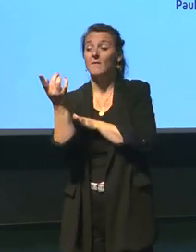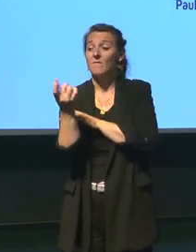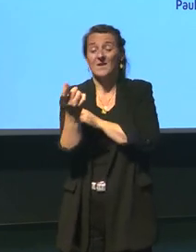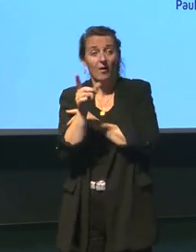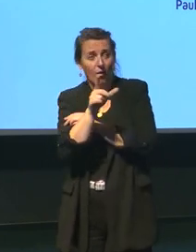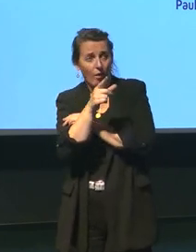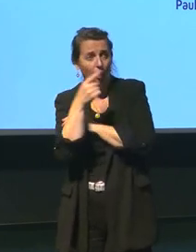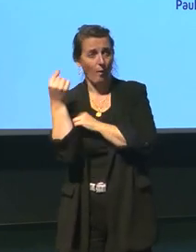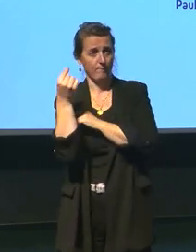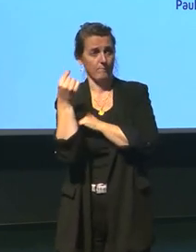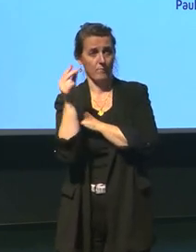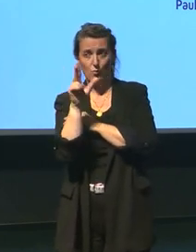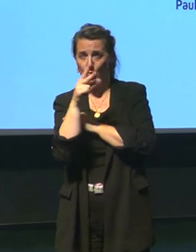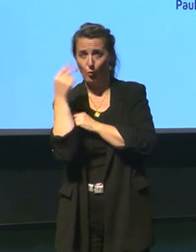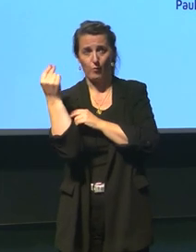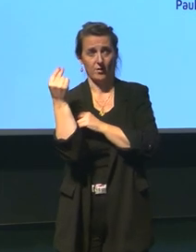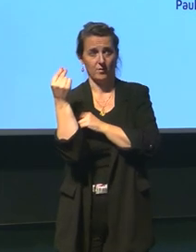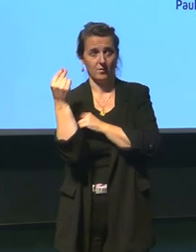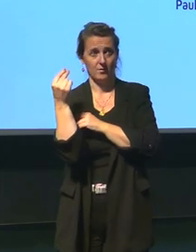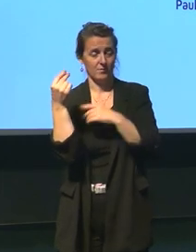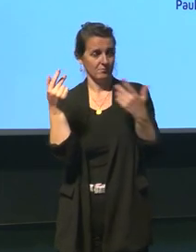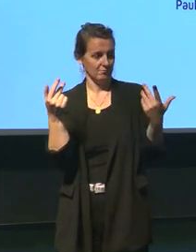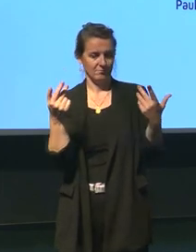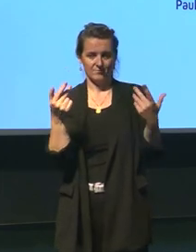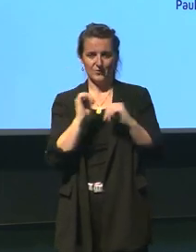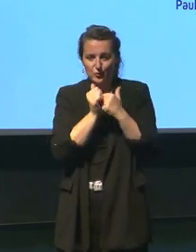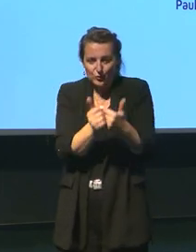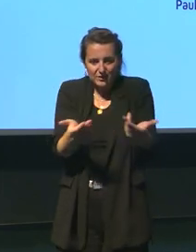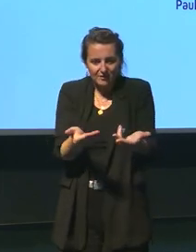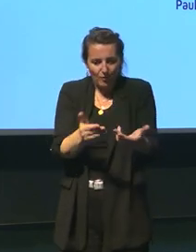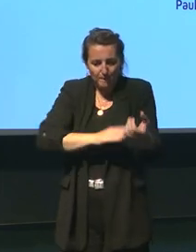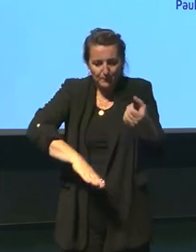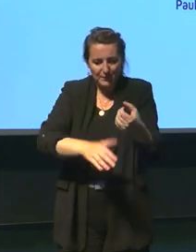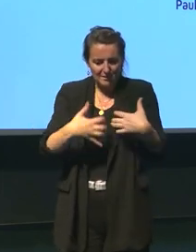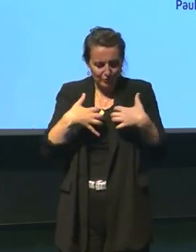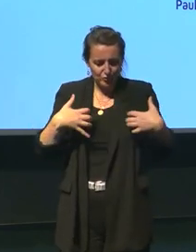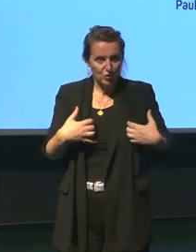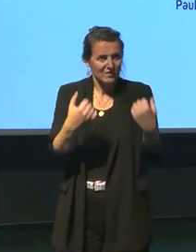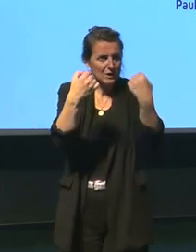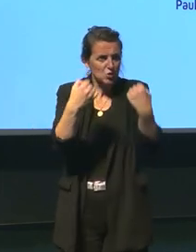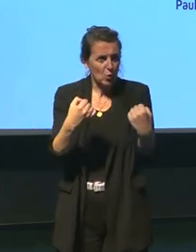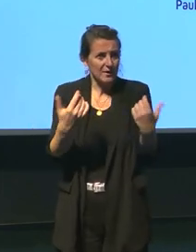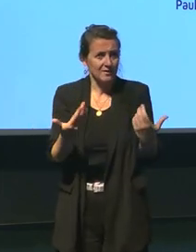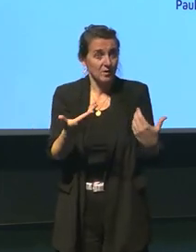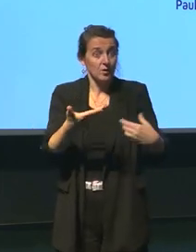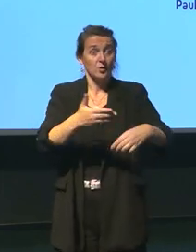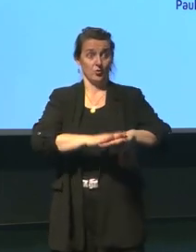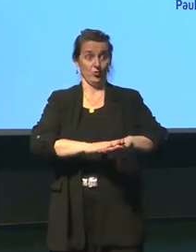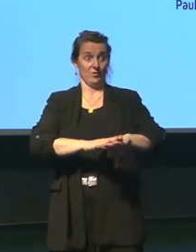'homme est étayée sur des bases scientifiques extrêmement solides sauf que